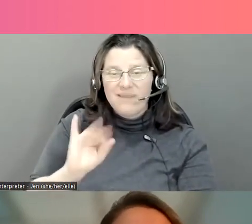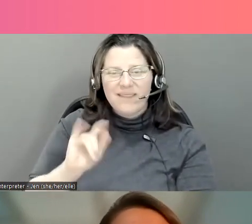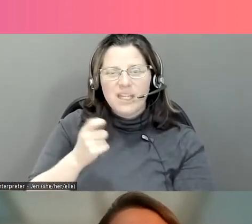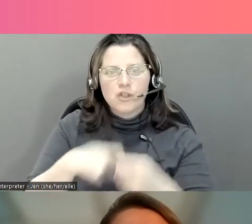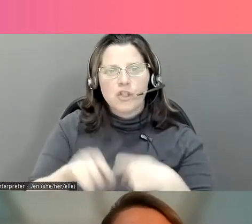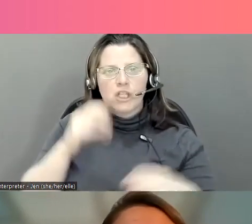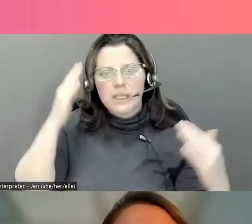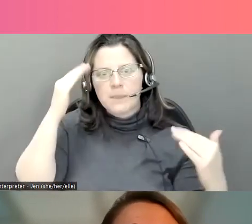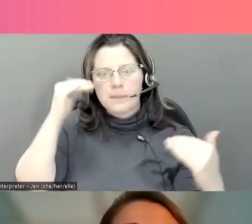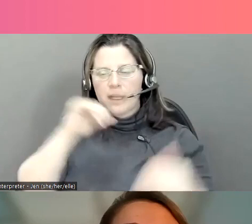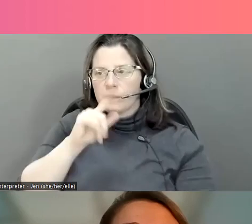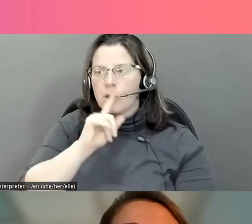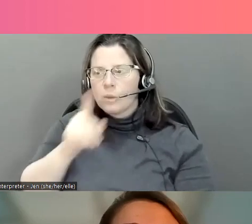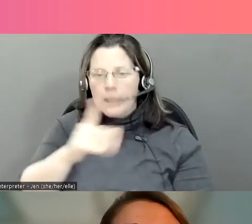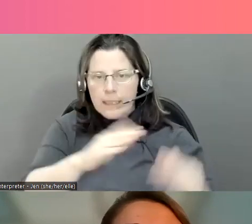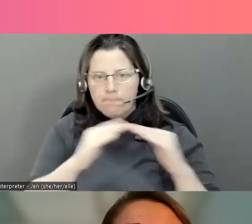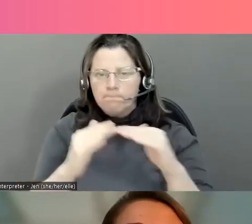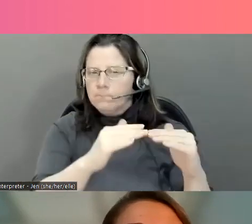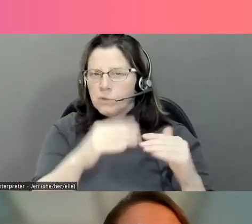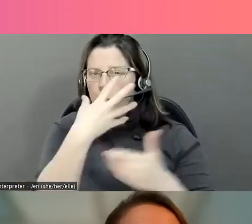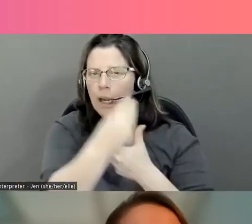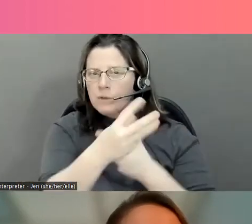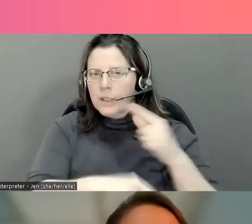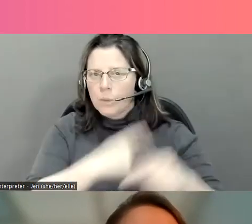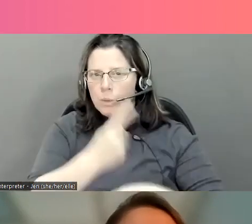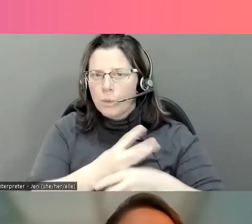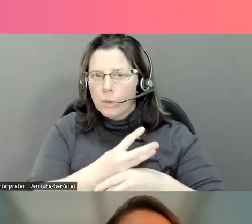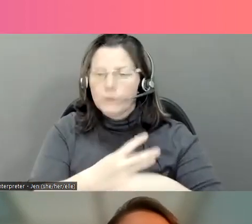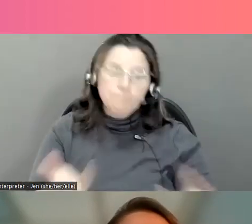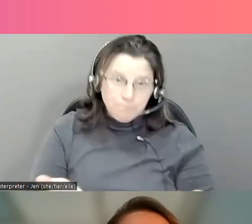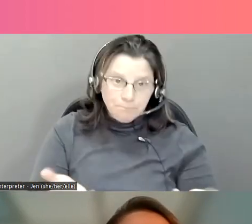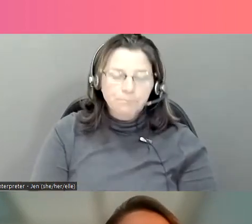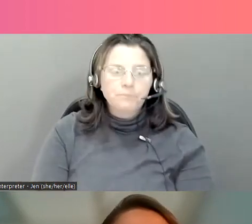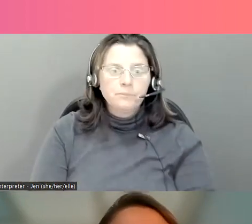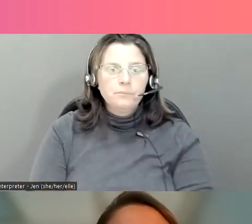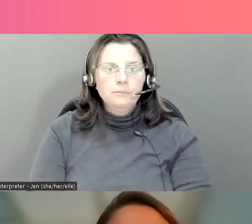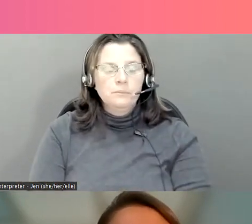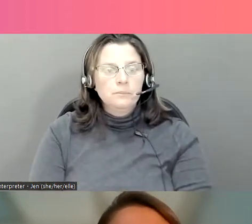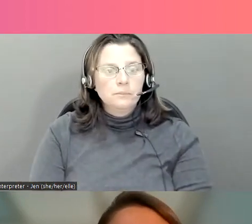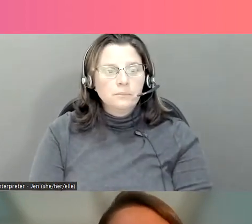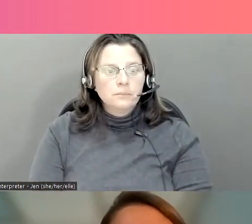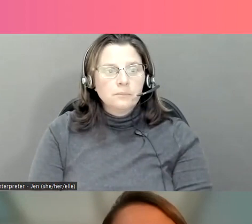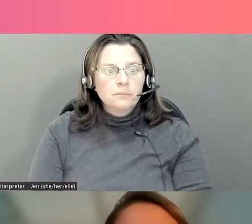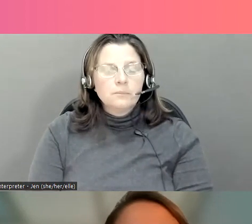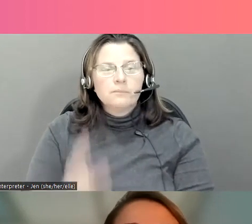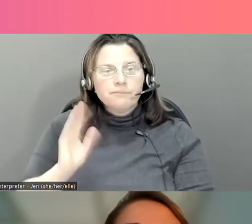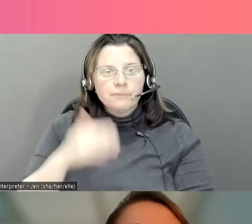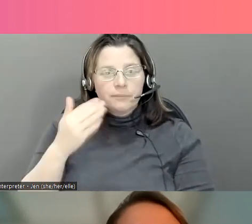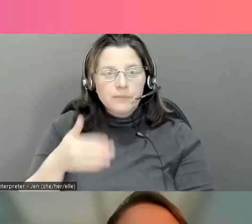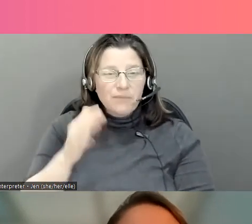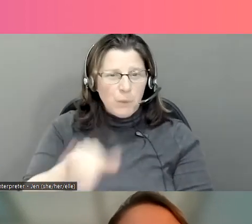les attentes et les autres plateformes? Eh bien, ça ne résonne pas nécessairement, ça n'interpelle pas nécessairement les groupes dominants.